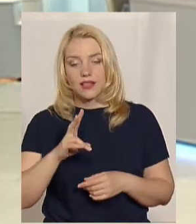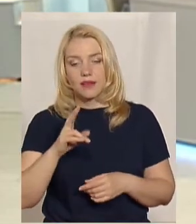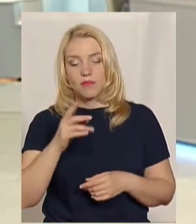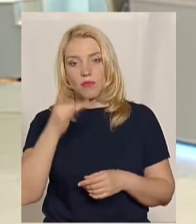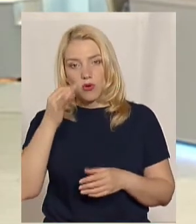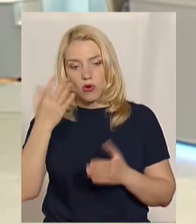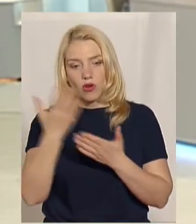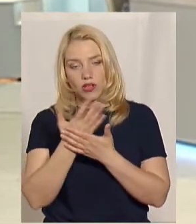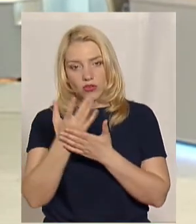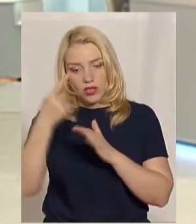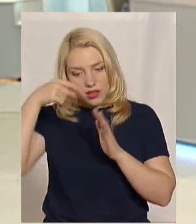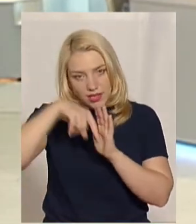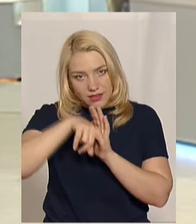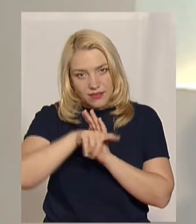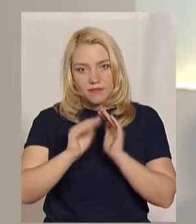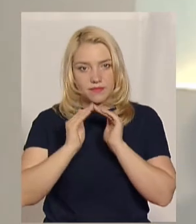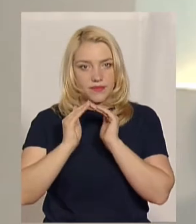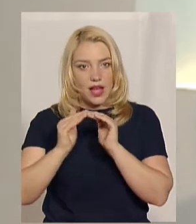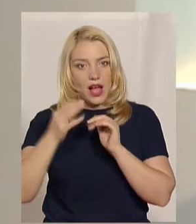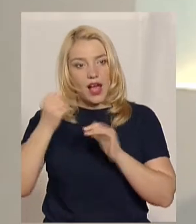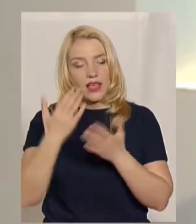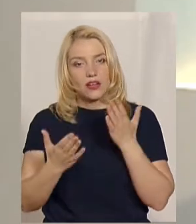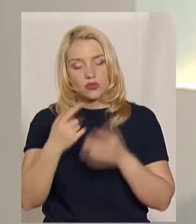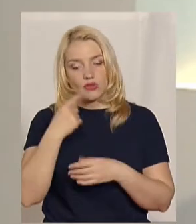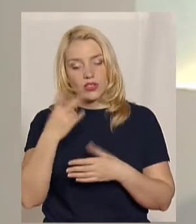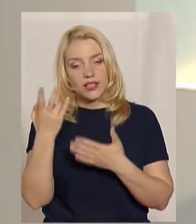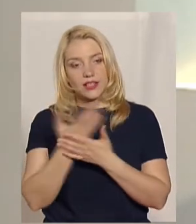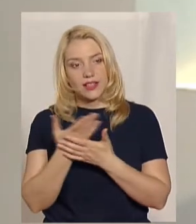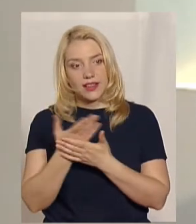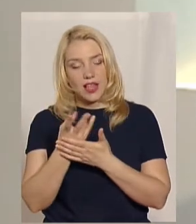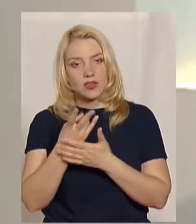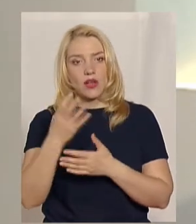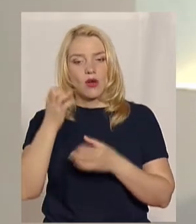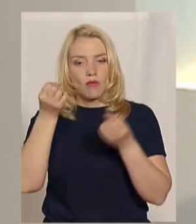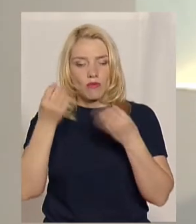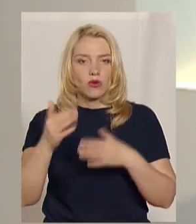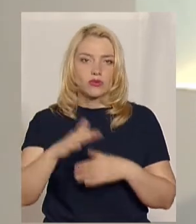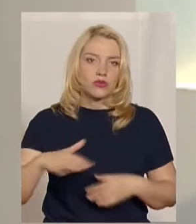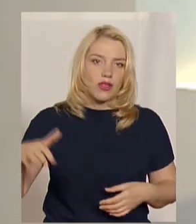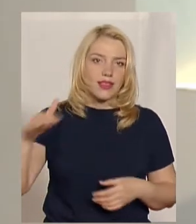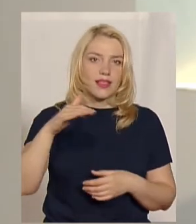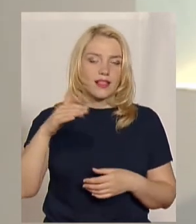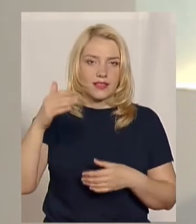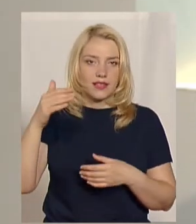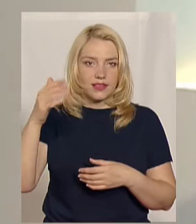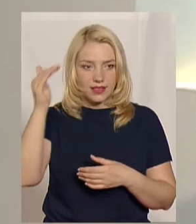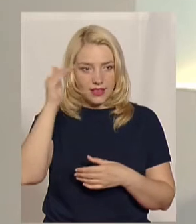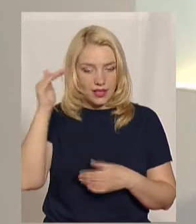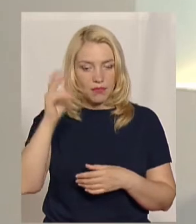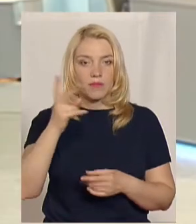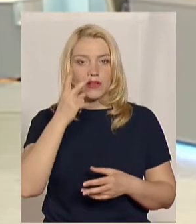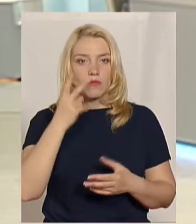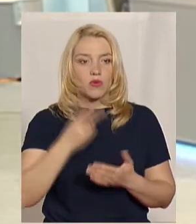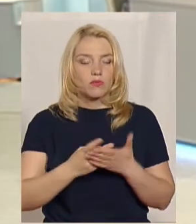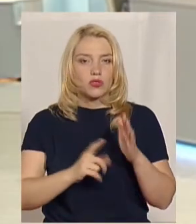самому кінотеатрі. А якщо говорити про кіно «Просто небо», у нас у червні почали показувати в молодіжному парку